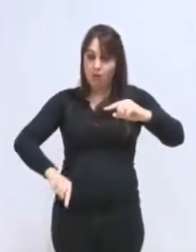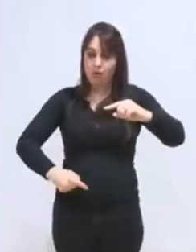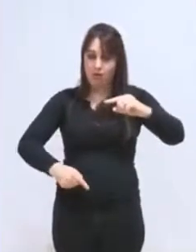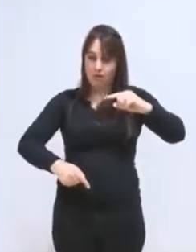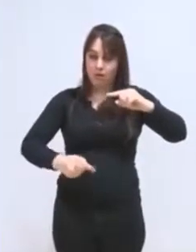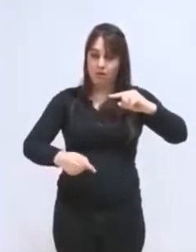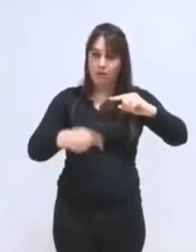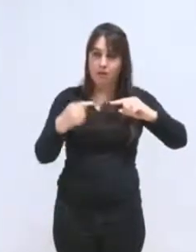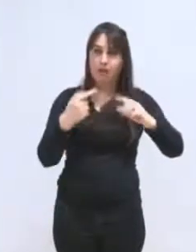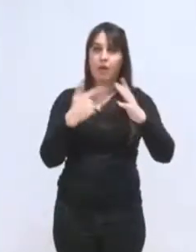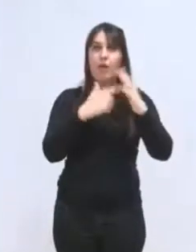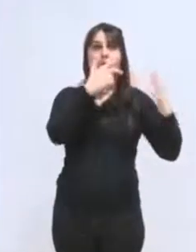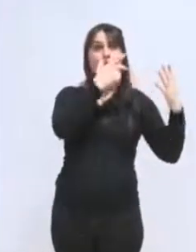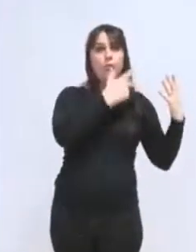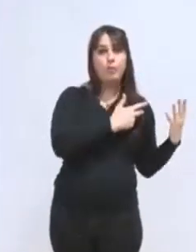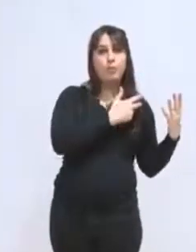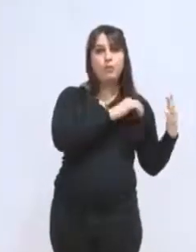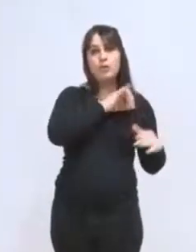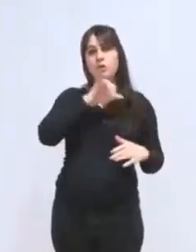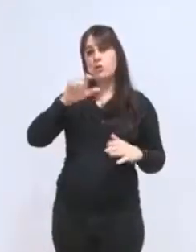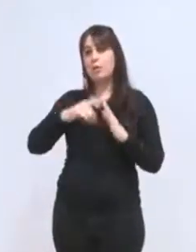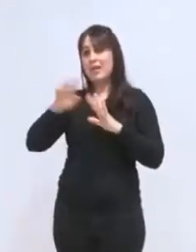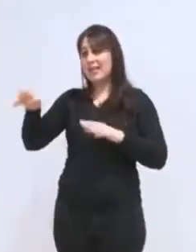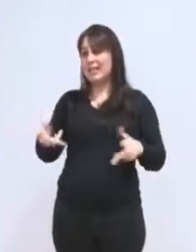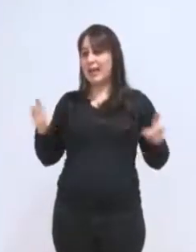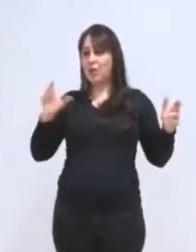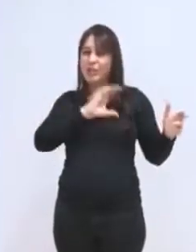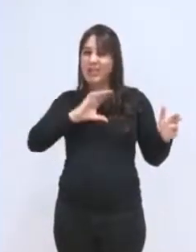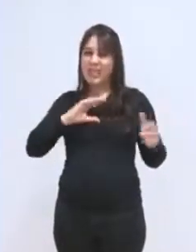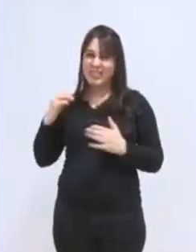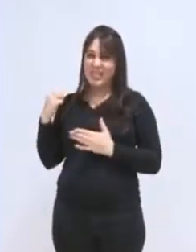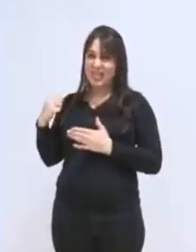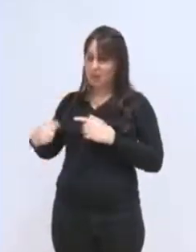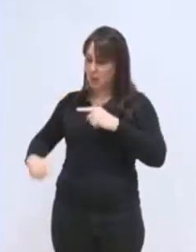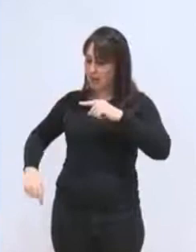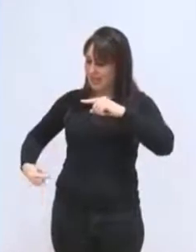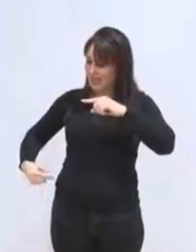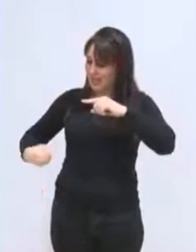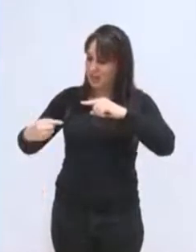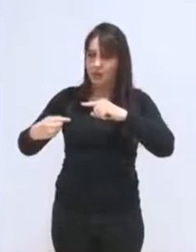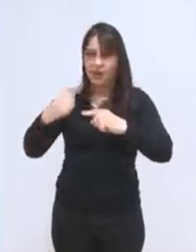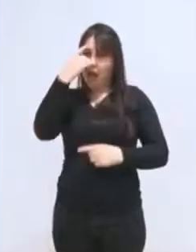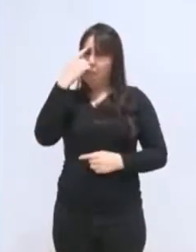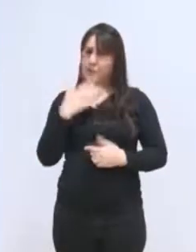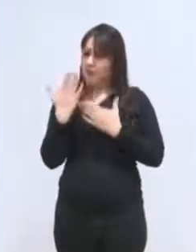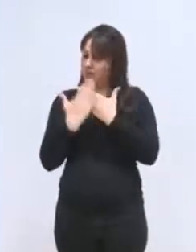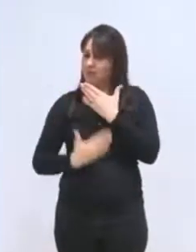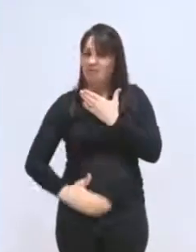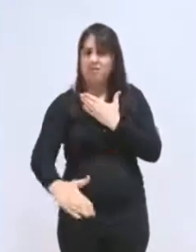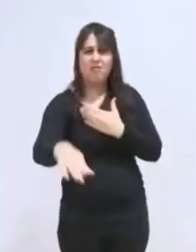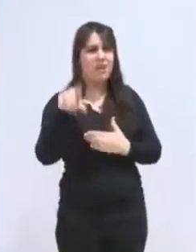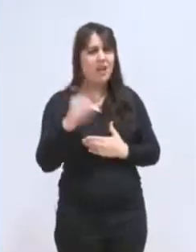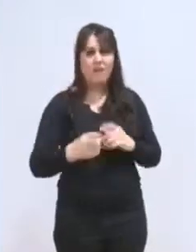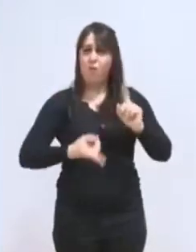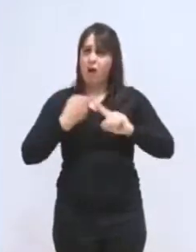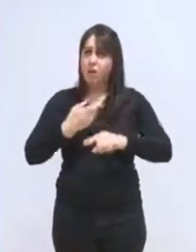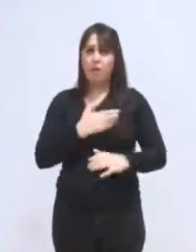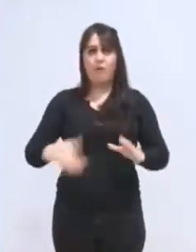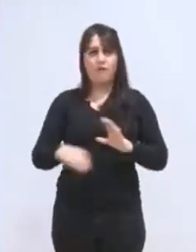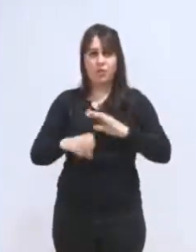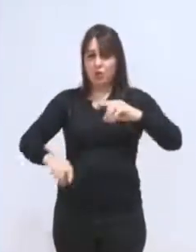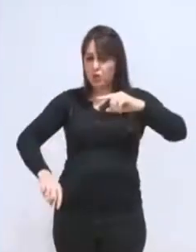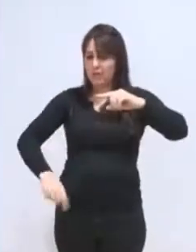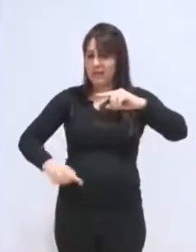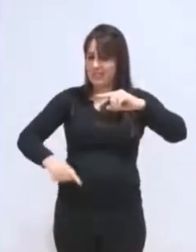entre 2008 et 2014 et qui je pense reste une tendance indispensable à la ville de Grenoble si nous voulons continuer